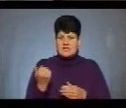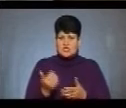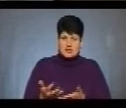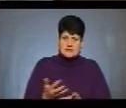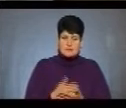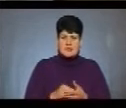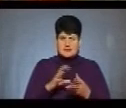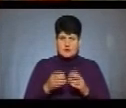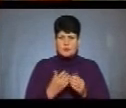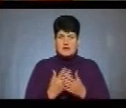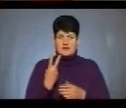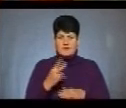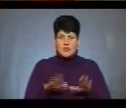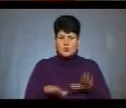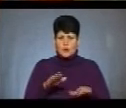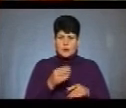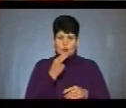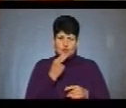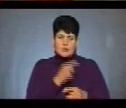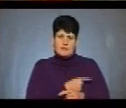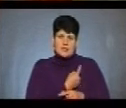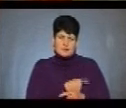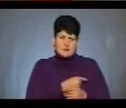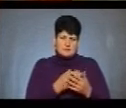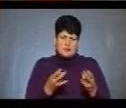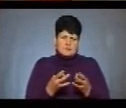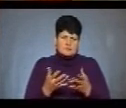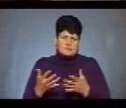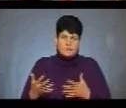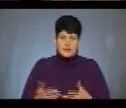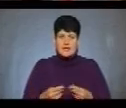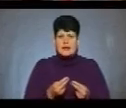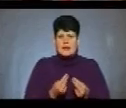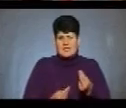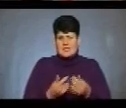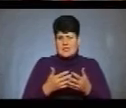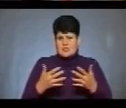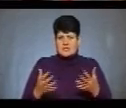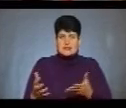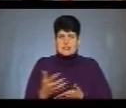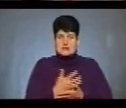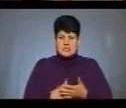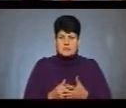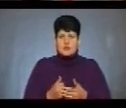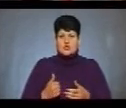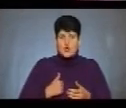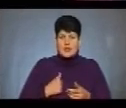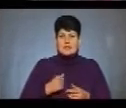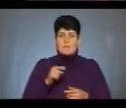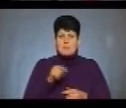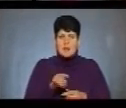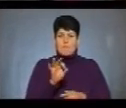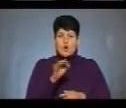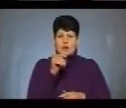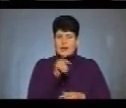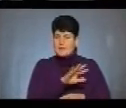Загалом є близько двох тонн продуктів, медикаментів, засобів першої необхідності та іграшок, зібраних під час акції «Солдати ми про тебе не забудем».